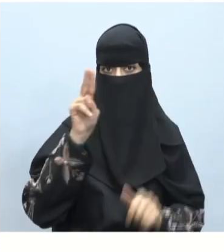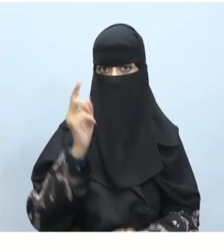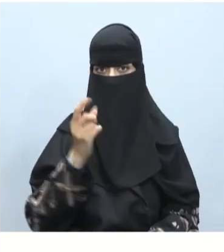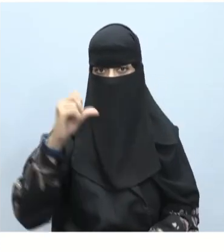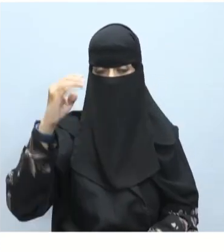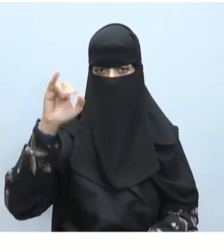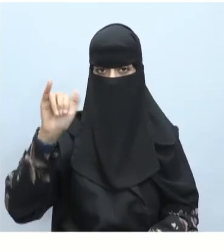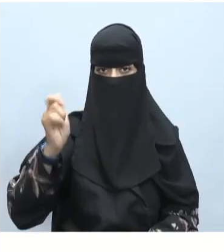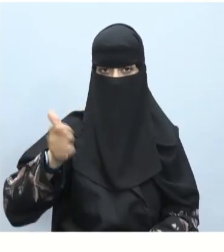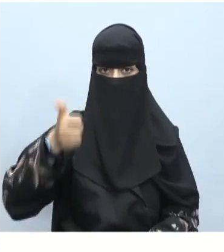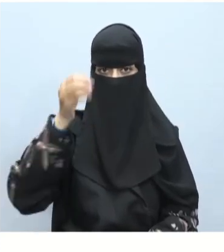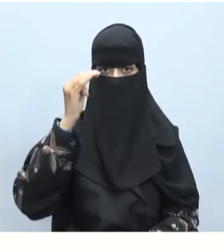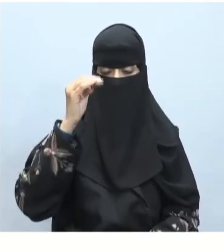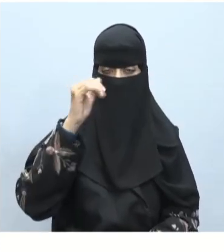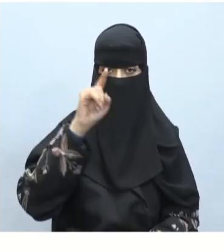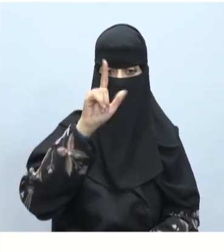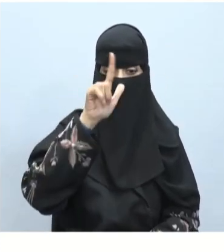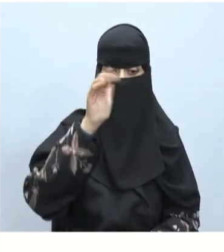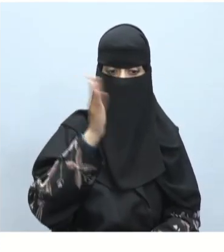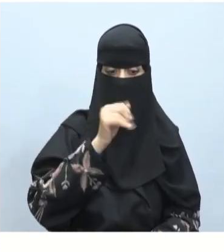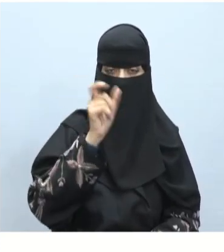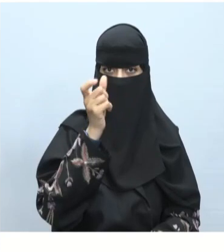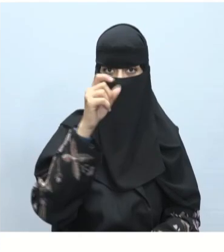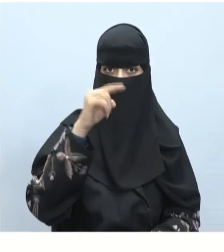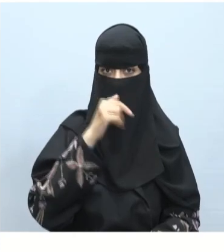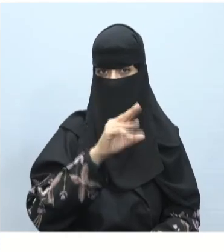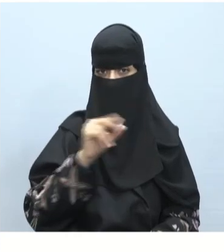جبل نيوم وذكرنا أنه في واجهة التحرير